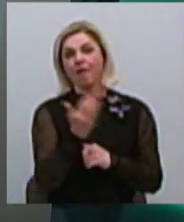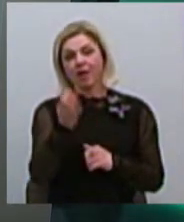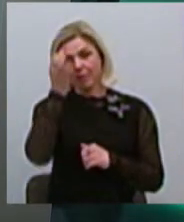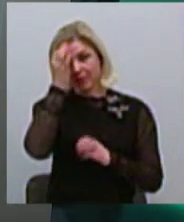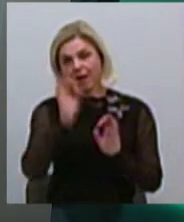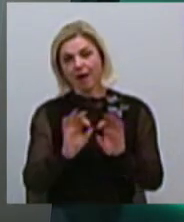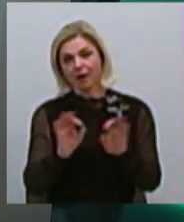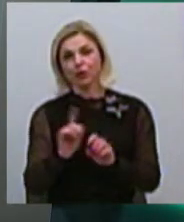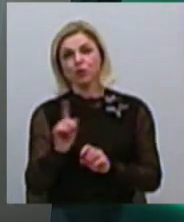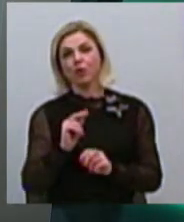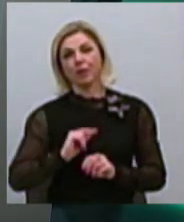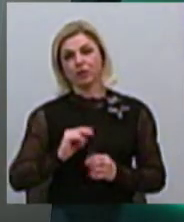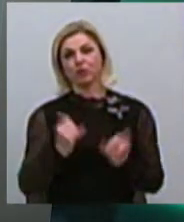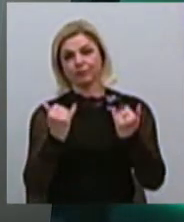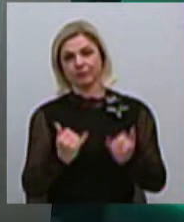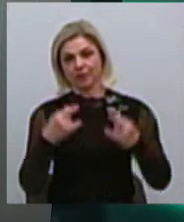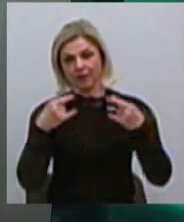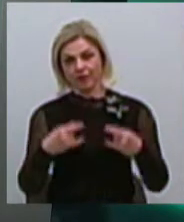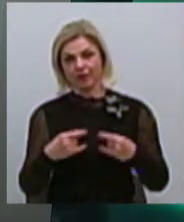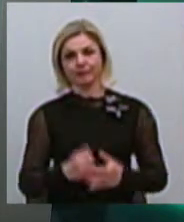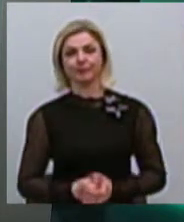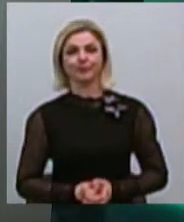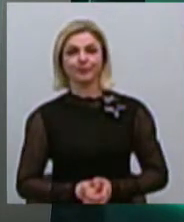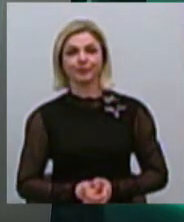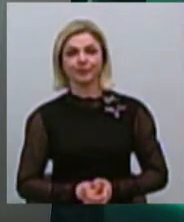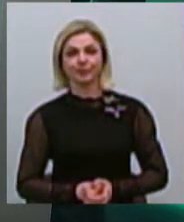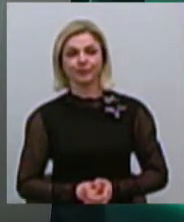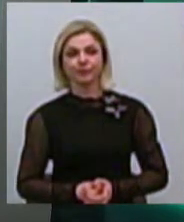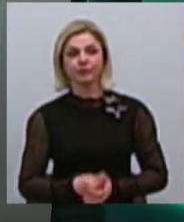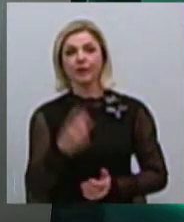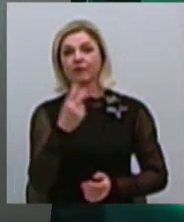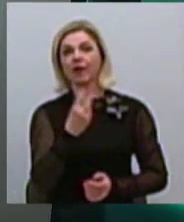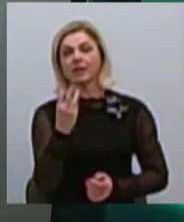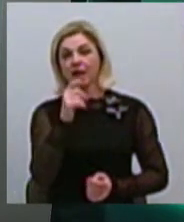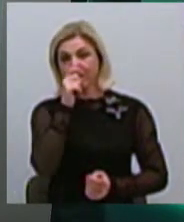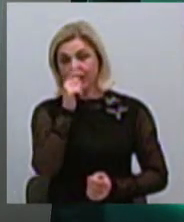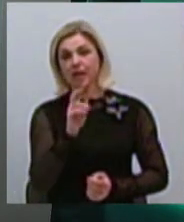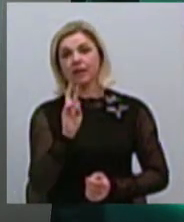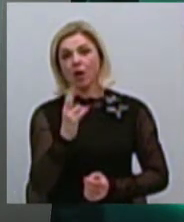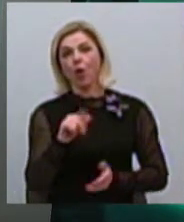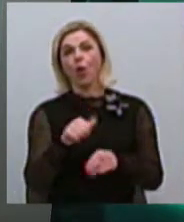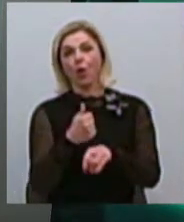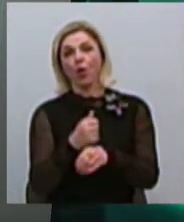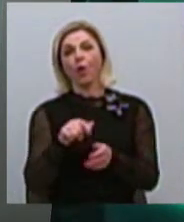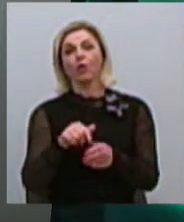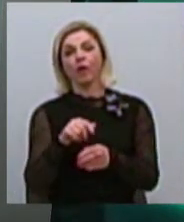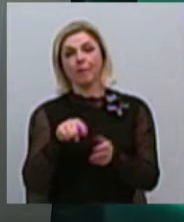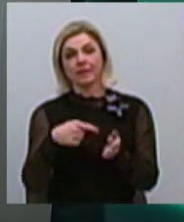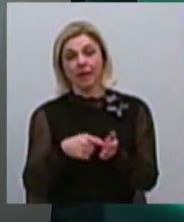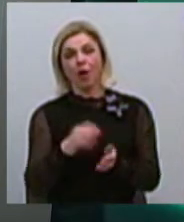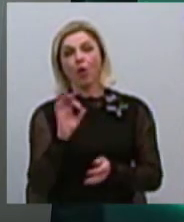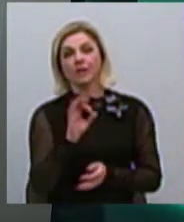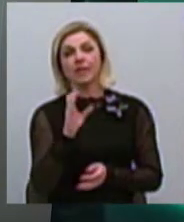ефірі. Наш контактний телефон 76 92 33. 23 квітня Миколаївський міський голова Олександр Сенкевич